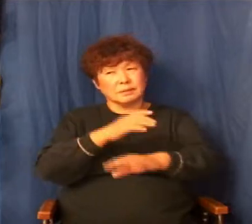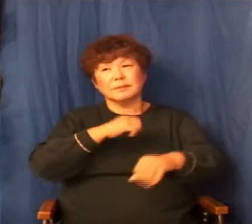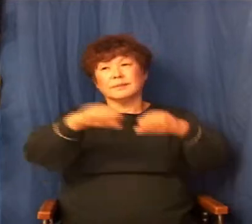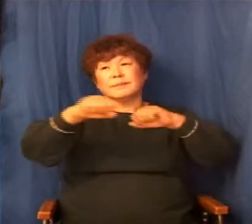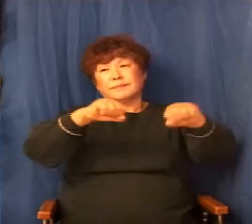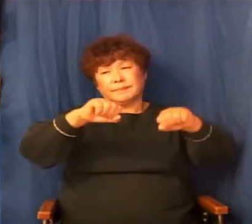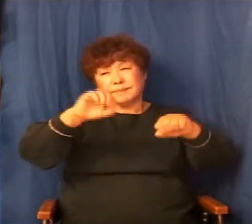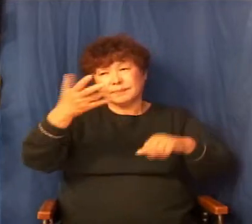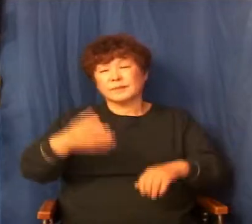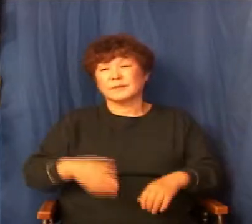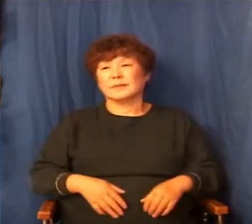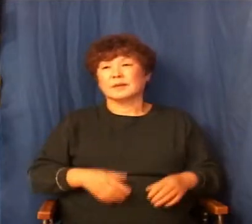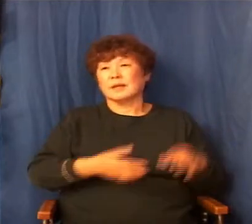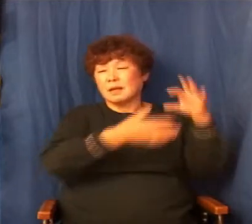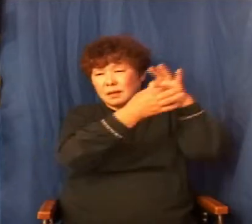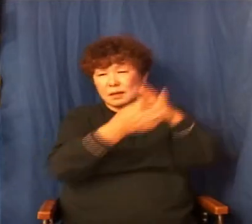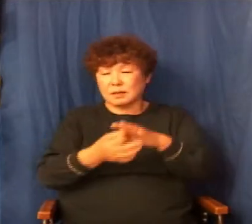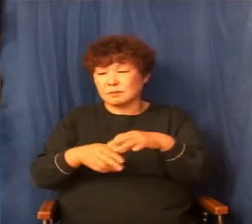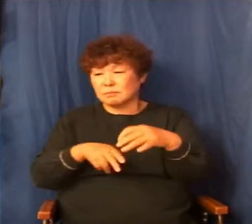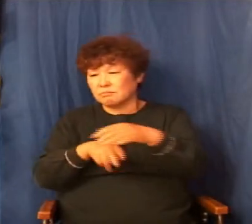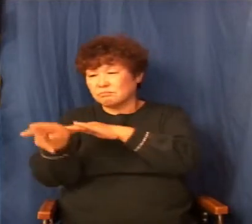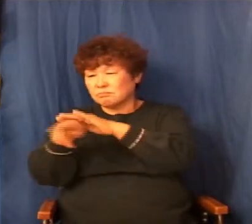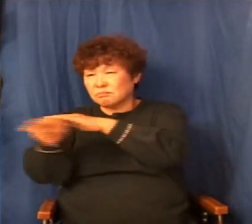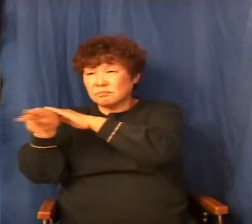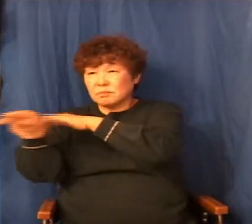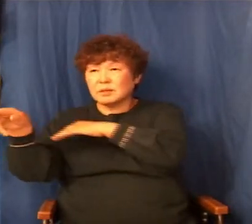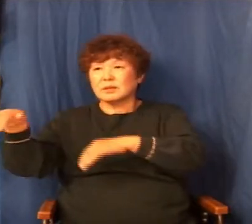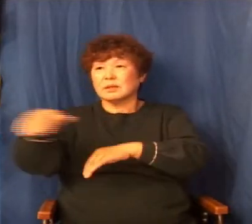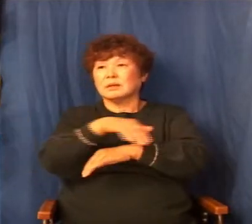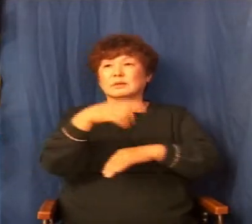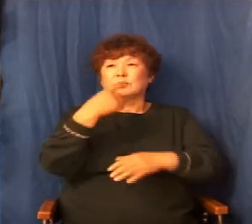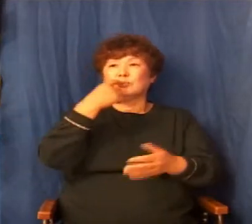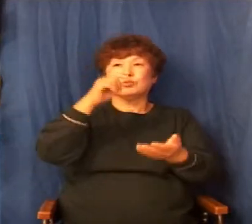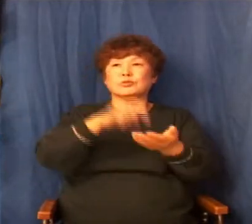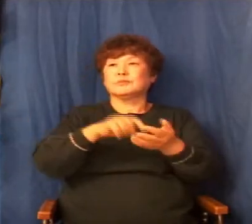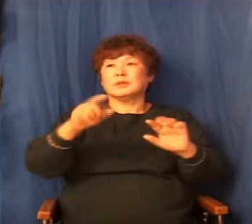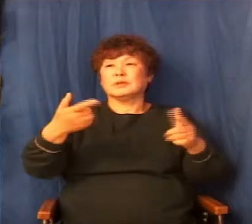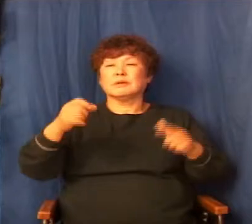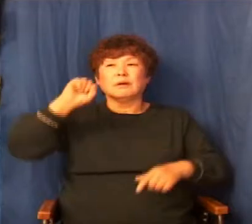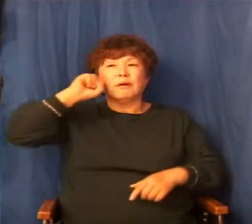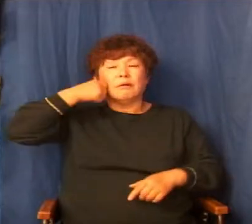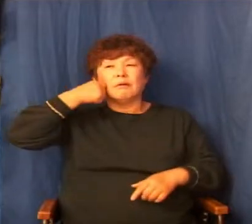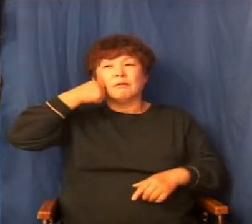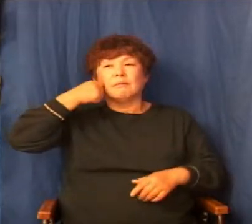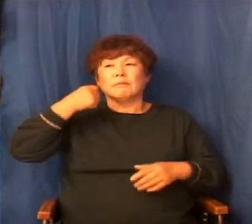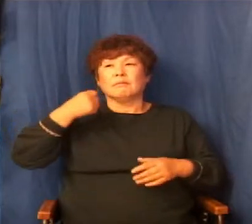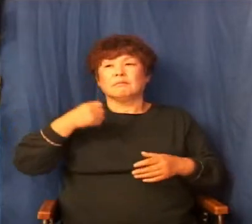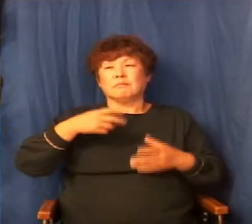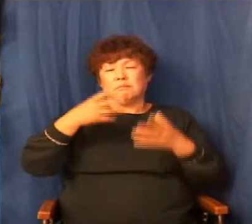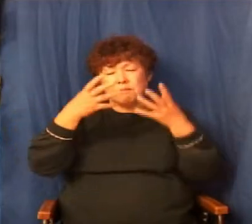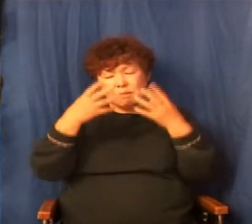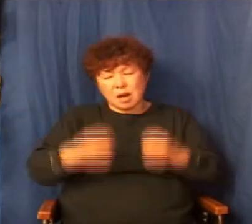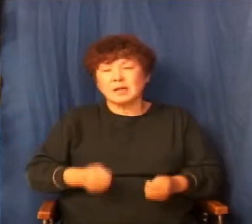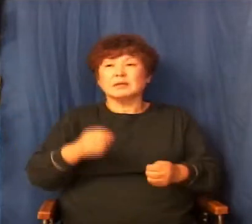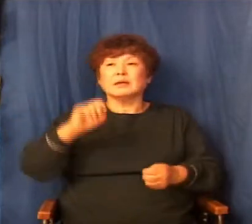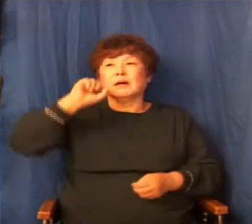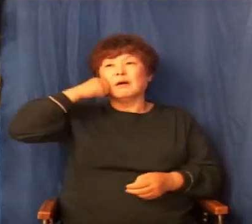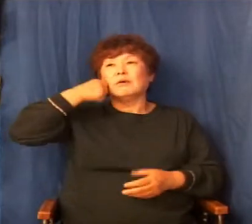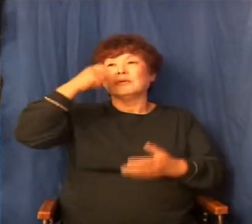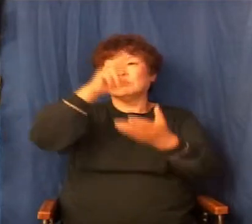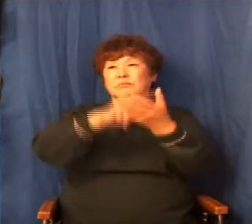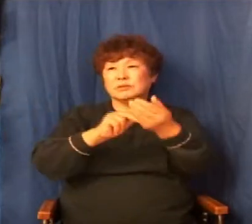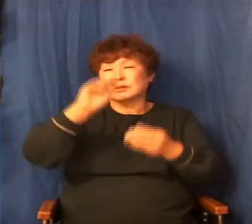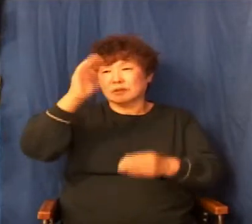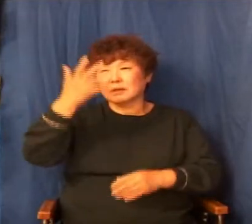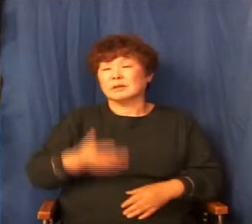계속 도망다니는 게 쉬운 일은 아닙니다. 어려워도 보통 어려운 게 아닙니다. 무지하게 어려운 일입니다.